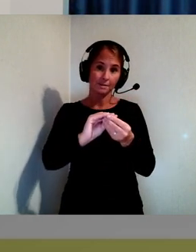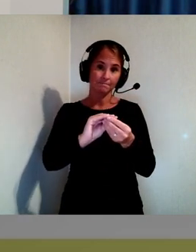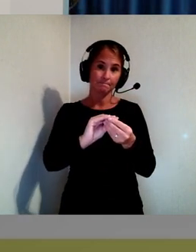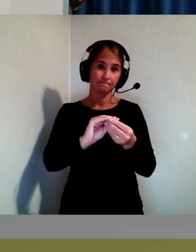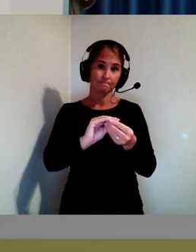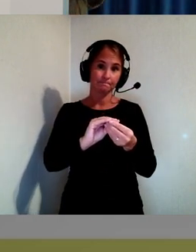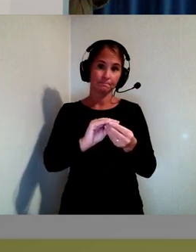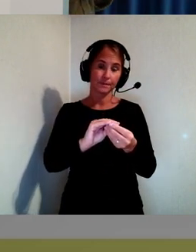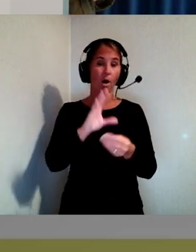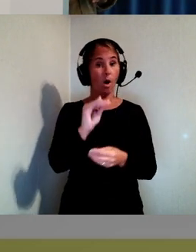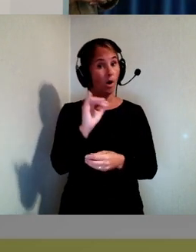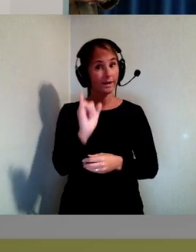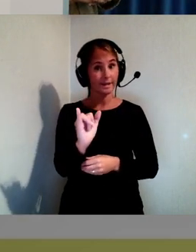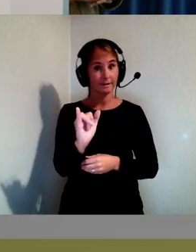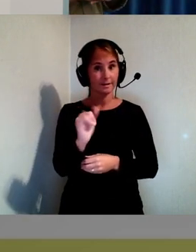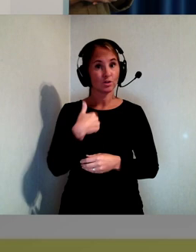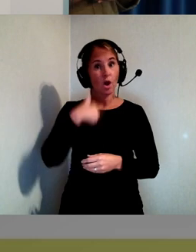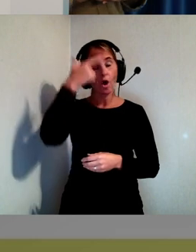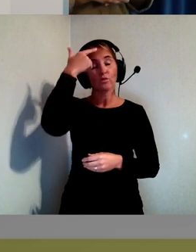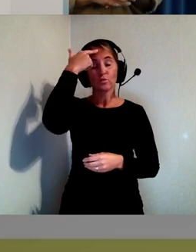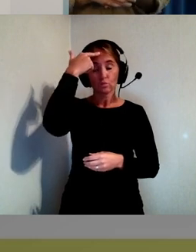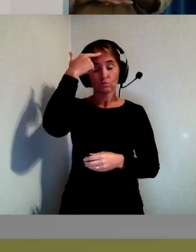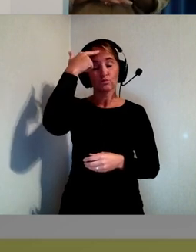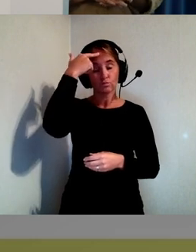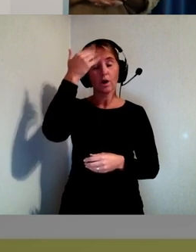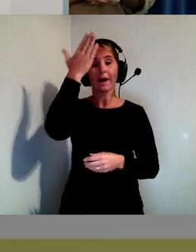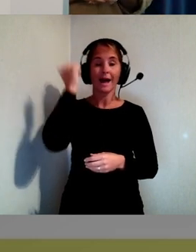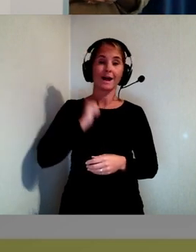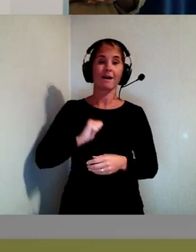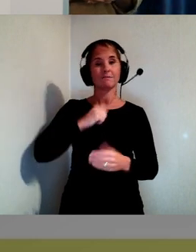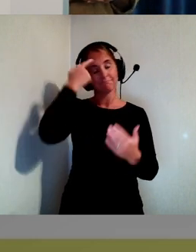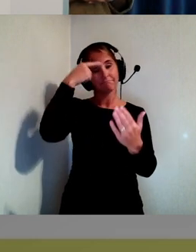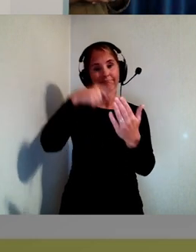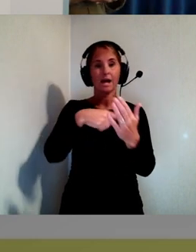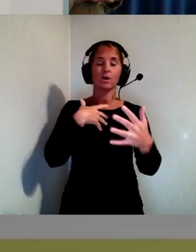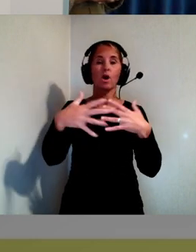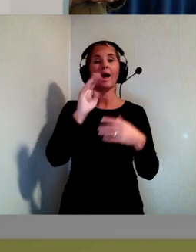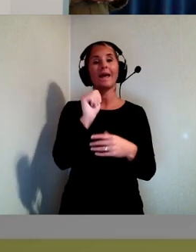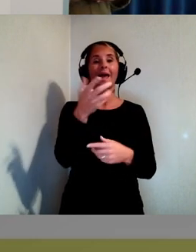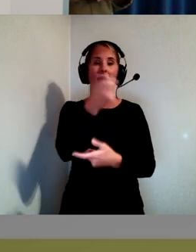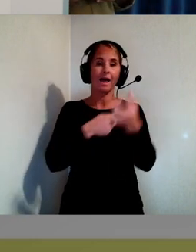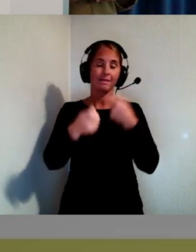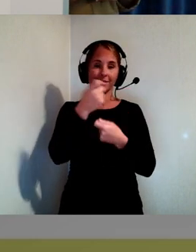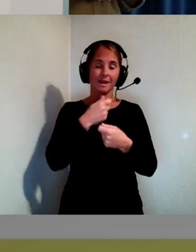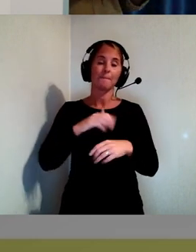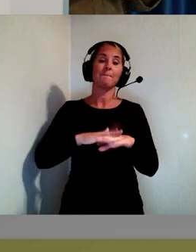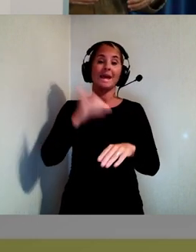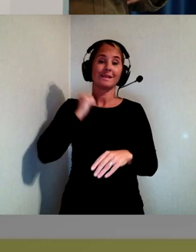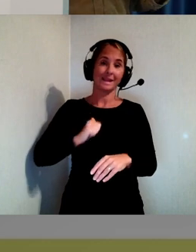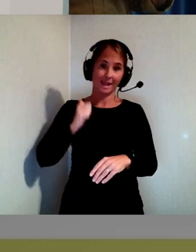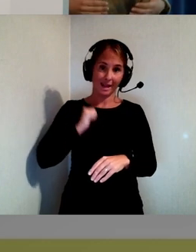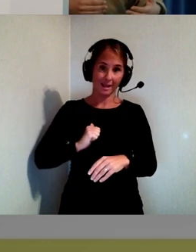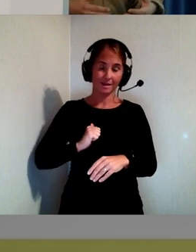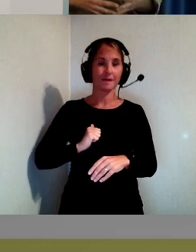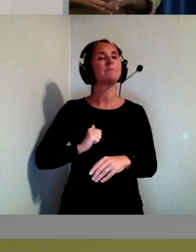Sammanfattningsvis, AI tror jag kan användas för att göra e-handeln mer tillgänglig. Men det gäller att